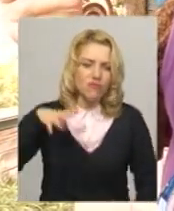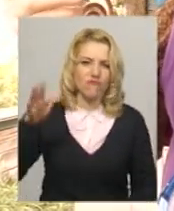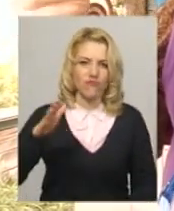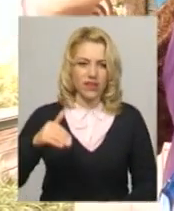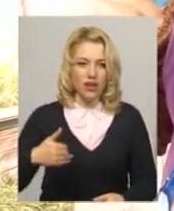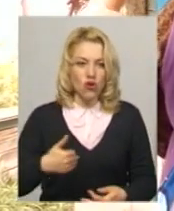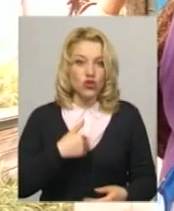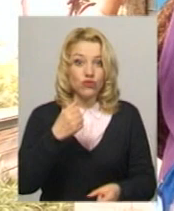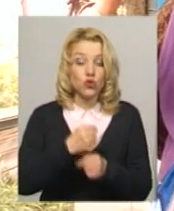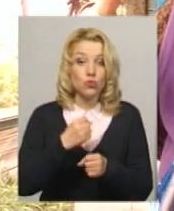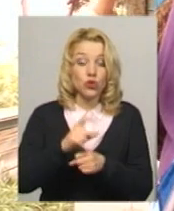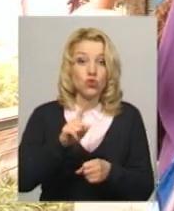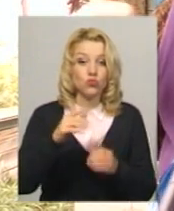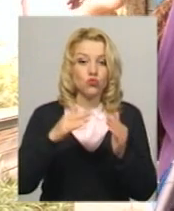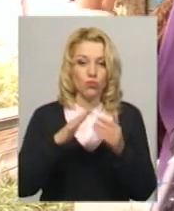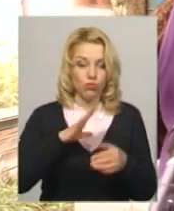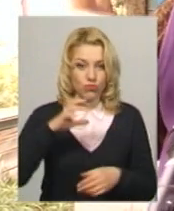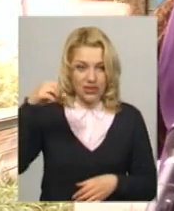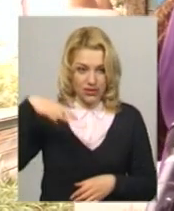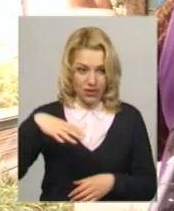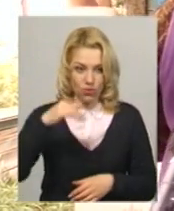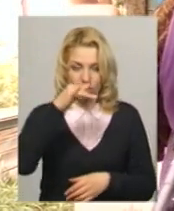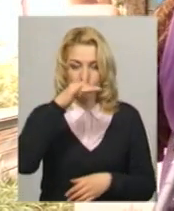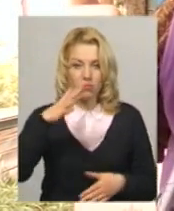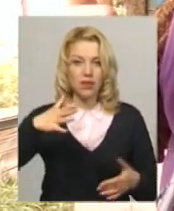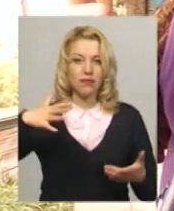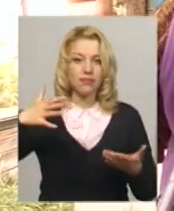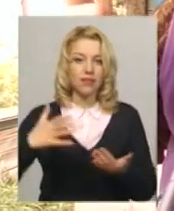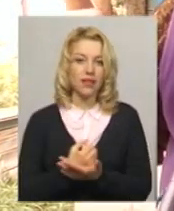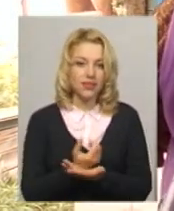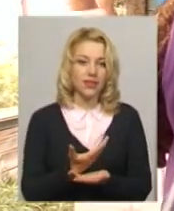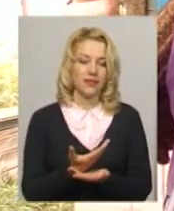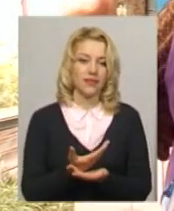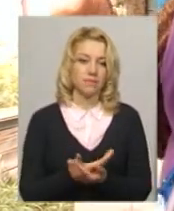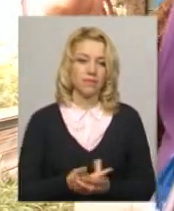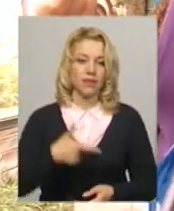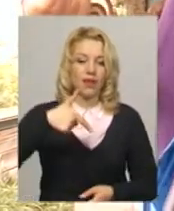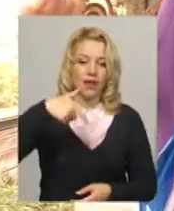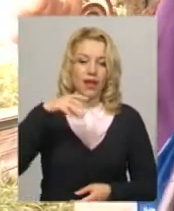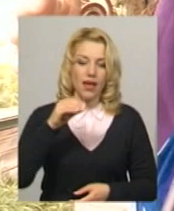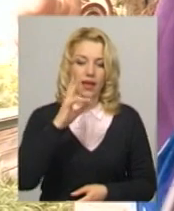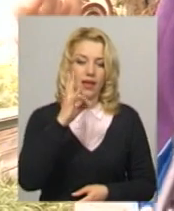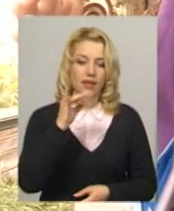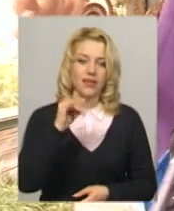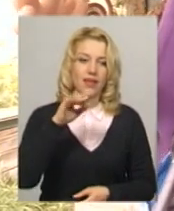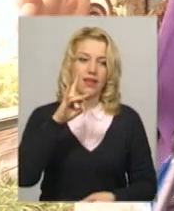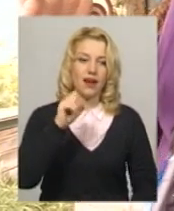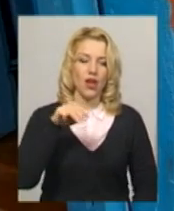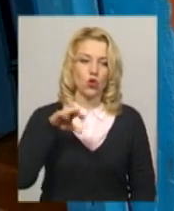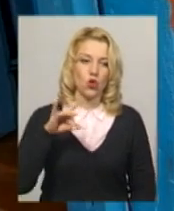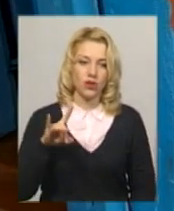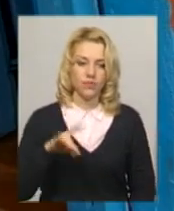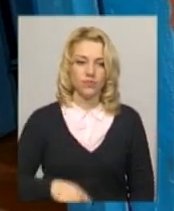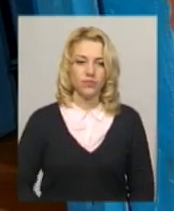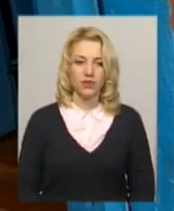хотів зробити світло додому, але не міг знайти генератора такого здорового.